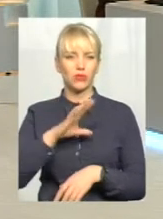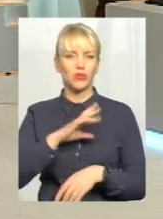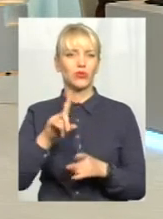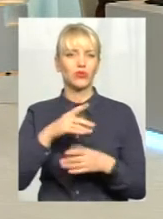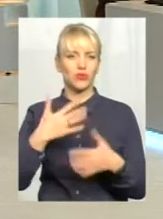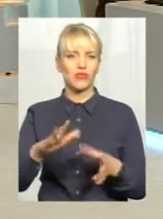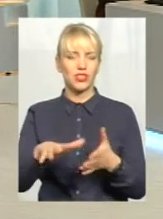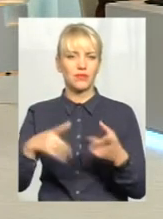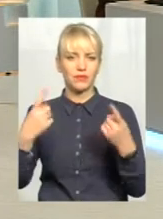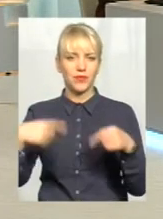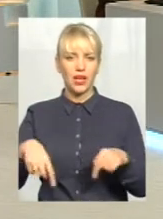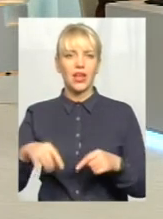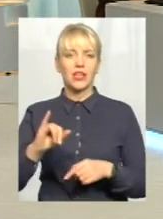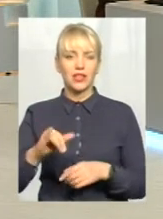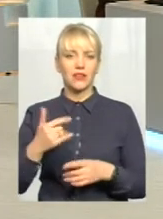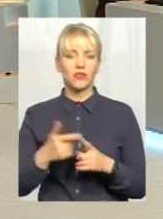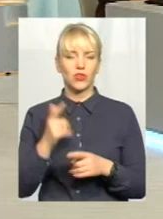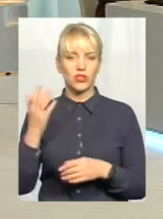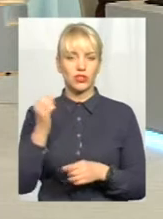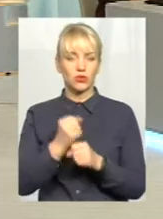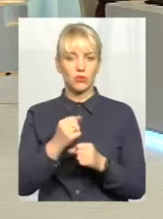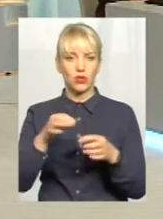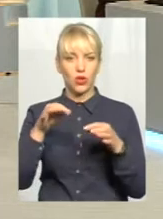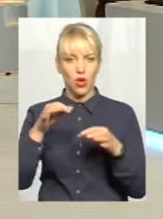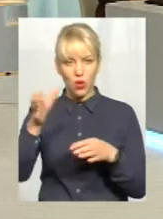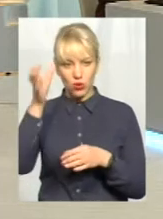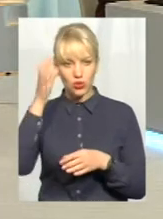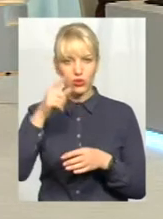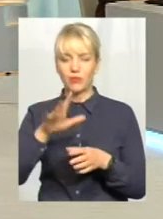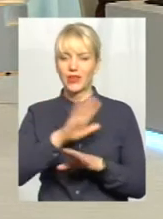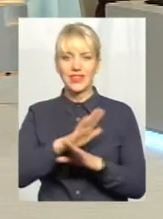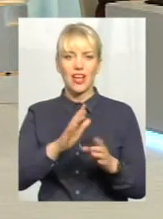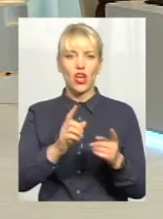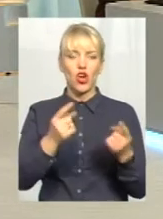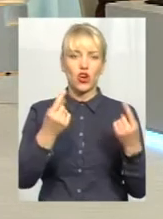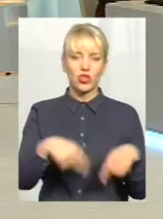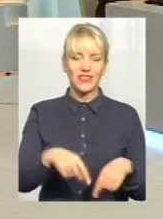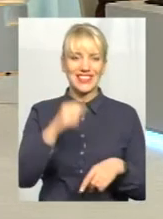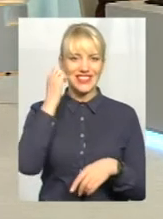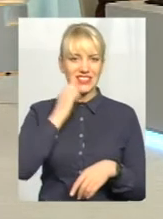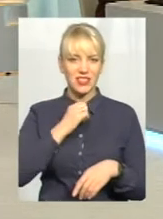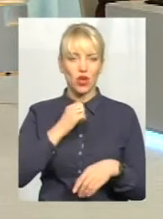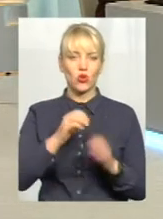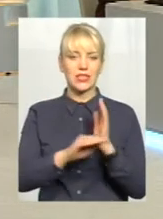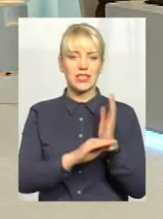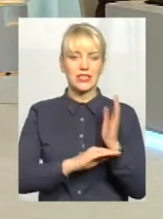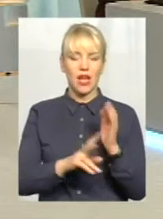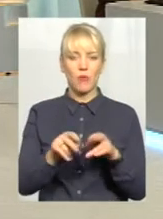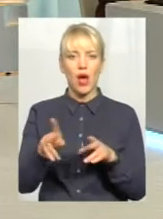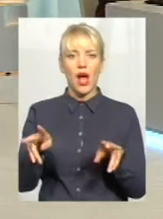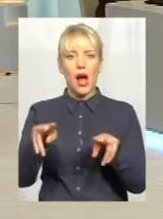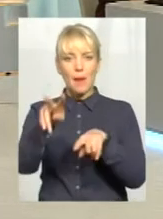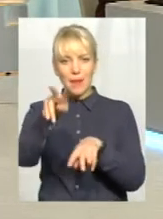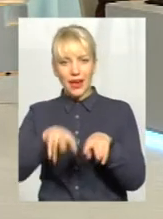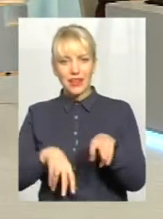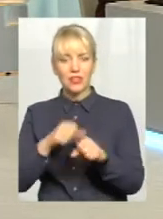застали. Але вони зробили досить розумно, вони не розвалили стару систему, а паралельно проклали нову, а стару залишили як резервну. Але